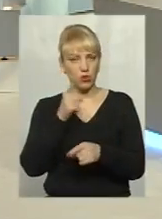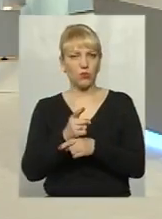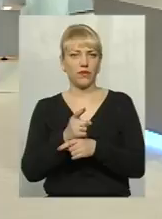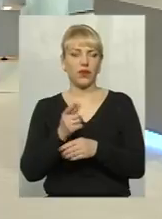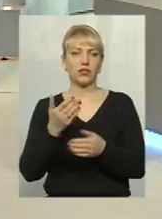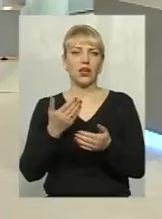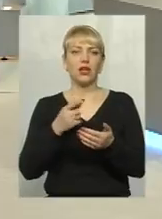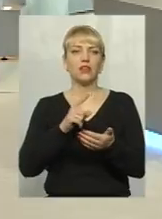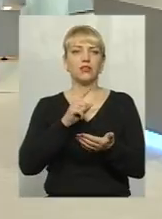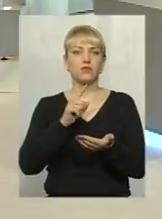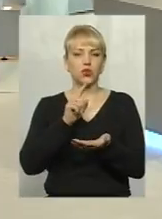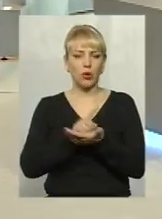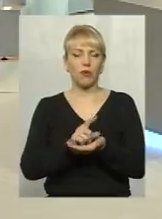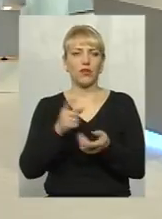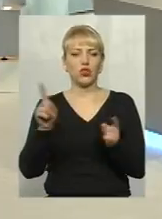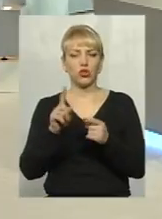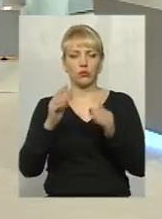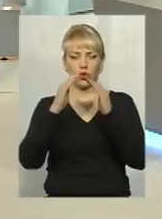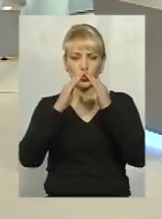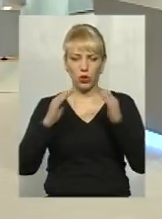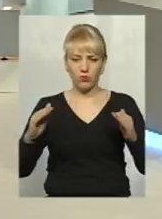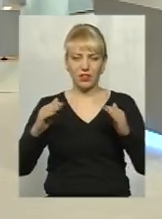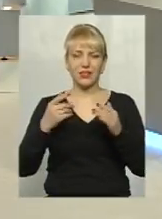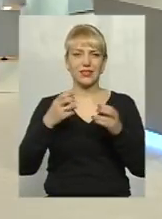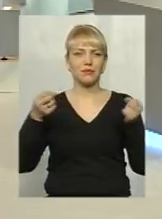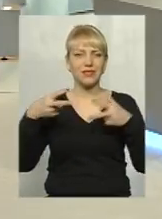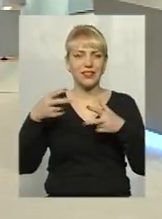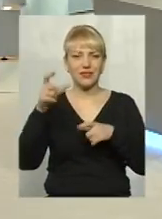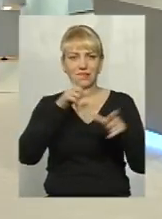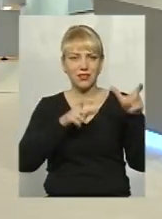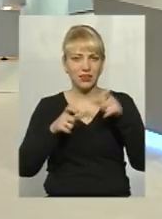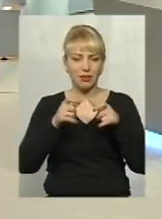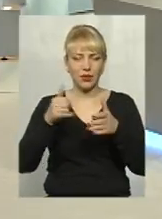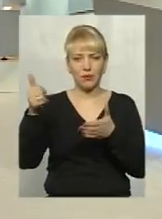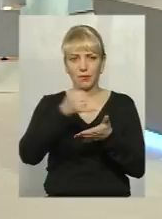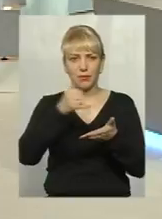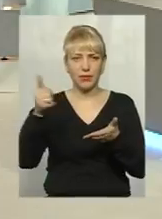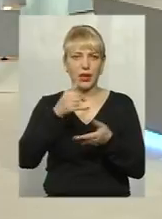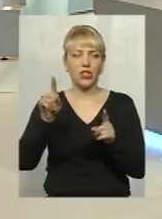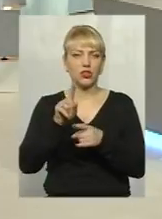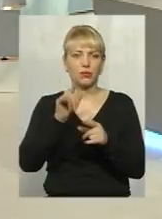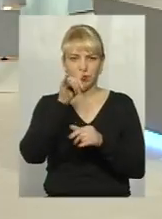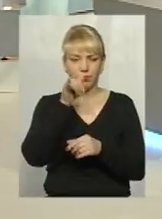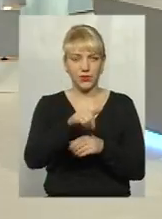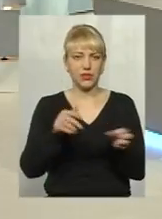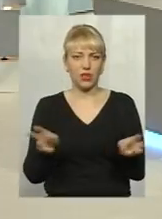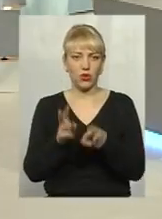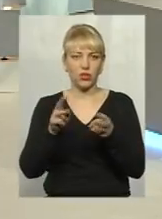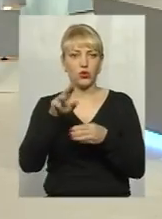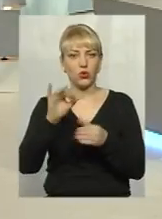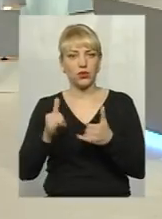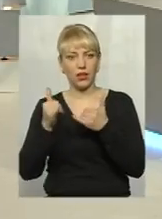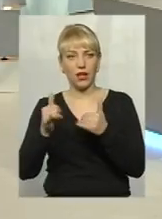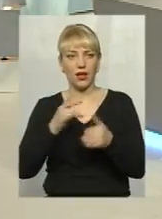свої дахи засобами, які не дозволять загорітися ті будівлі, то для